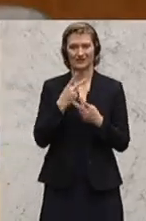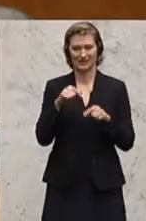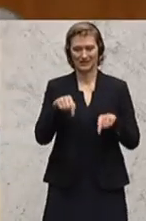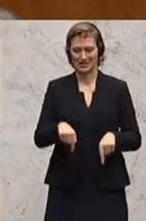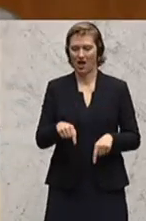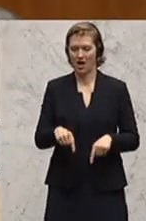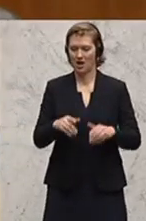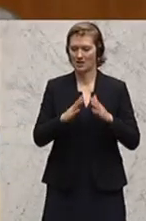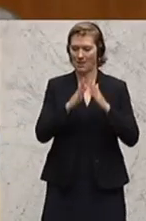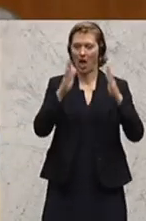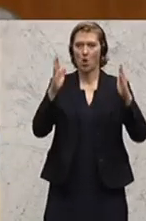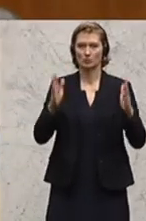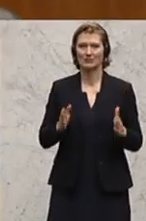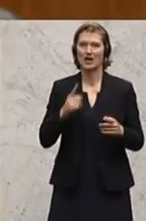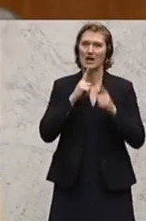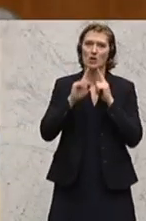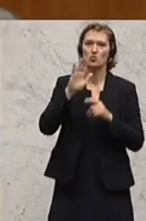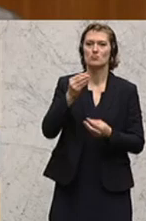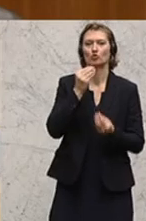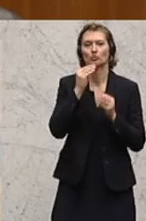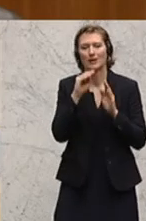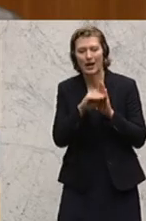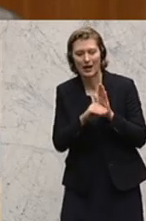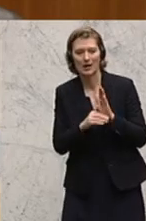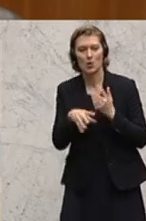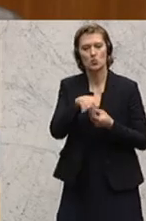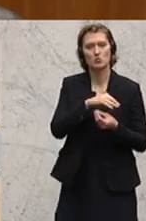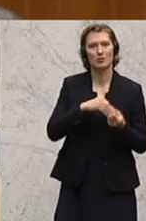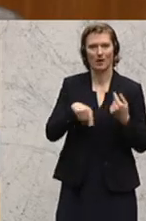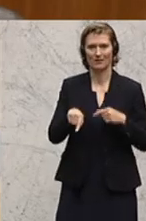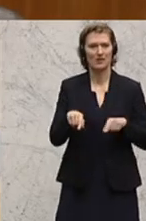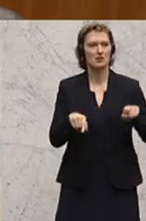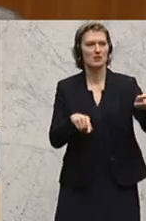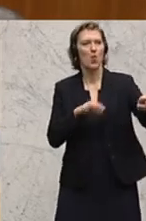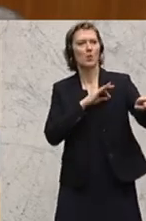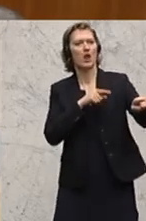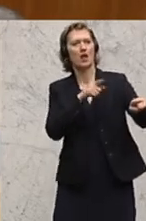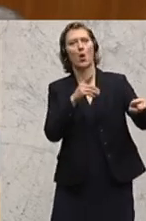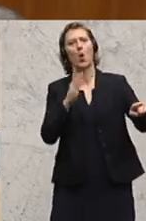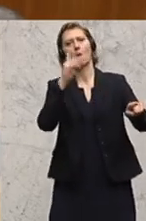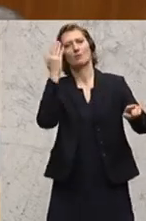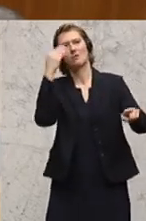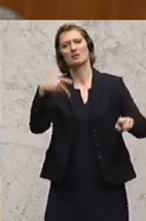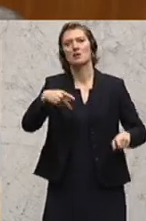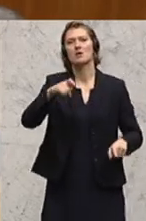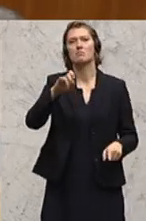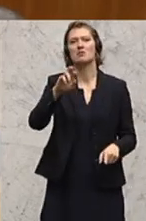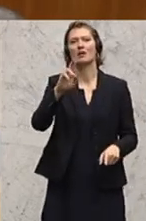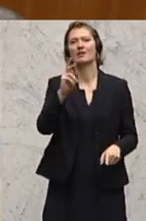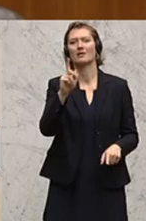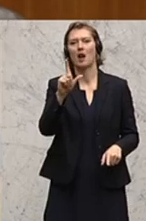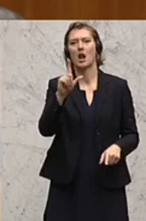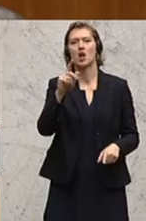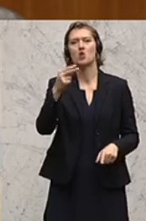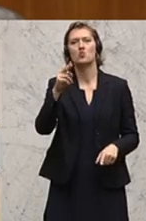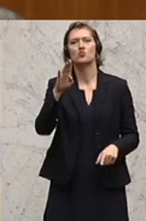in diesem Haus über Standards reden, über Spielregeln, über Komplikationen. Da ist der Herr Birkelhuber der Obermeister, wenn es komplizierter werden soll.